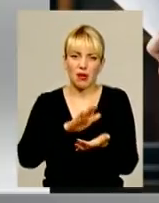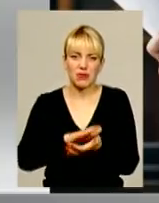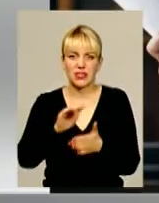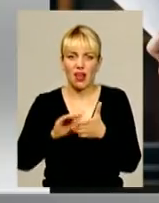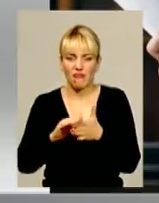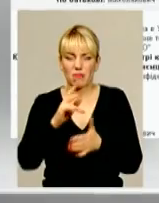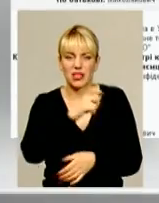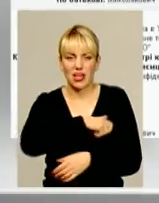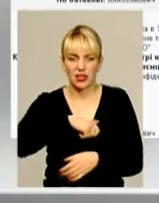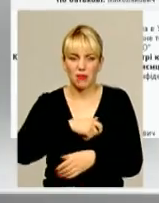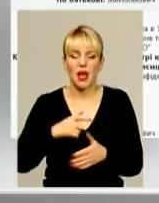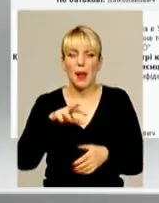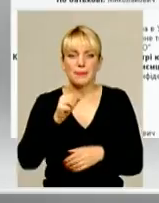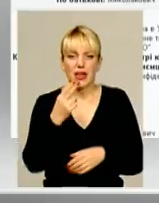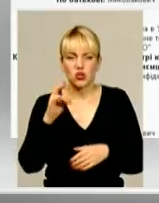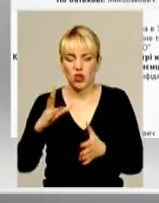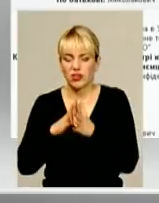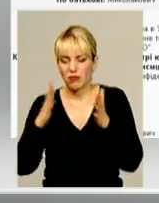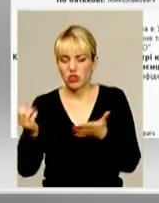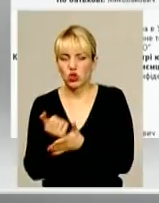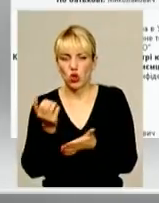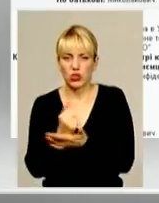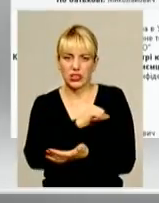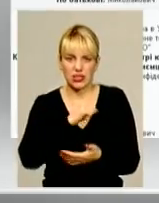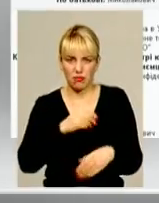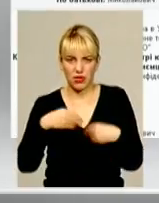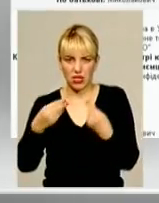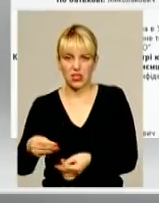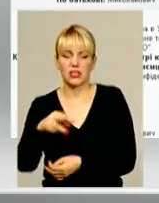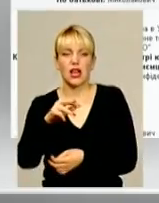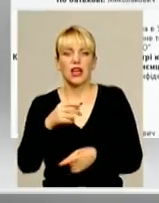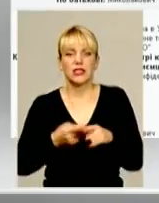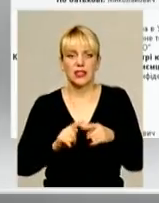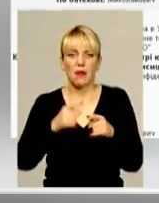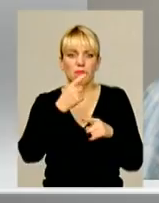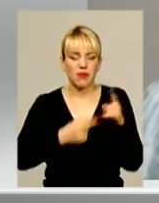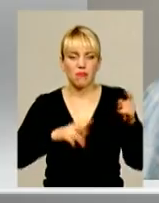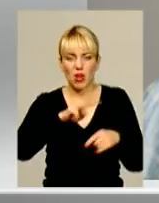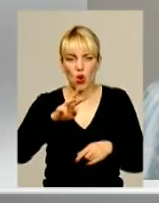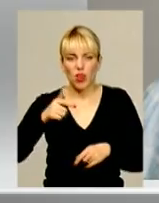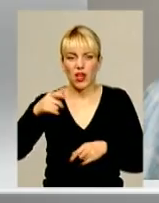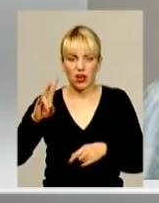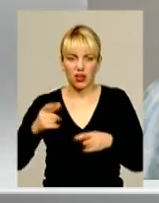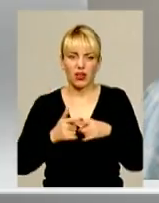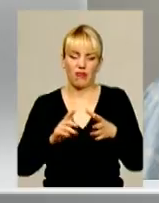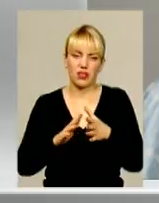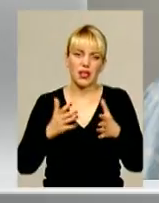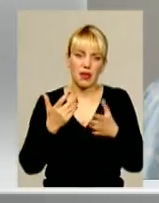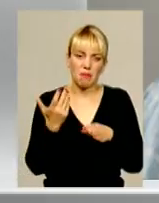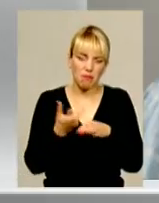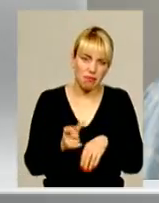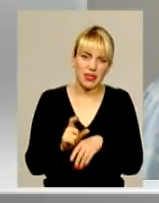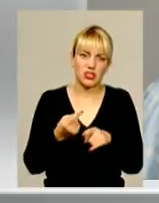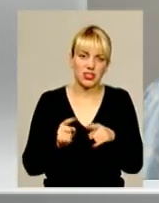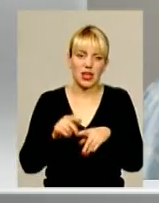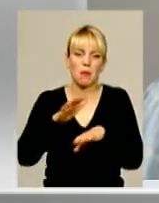У родині Мацоли найбільший минулорічний дохід приніс сам голова сім'ї. Це більше півмільйона гривень. Переважна більшість з яких – це банківські